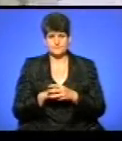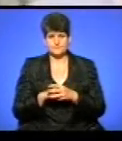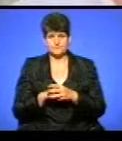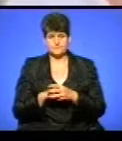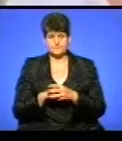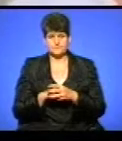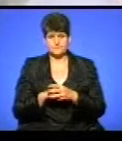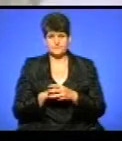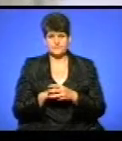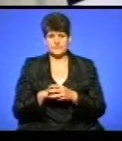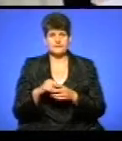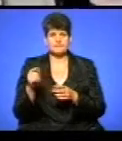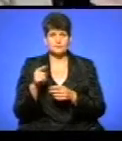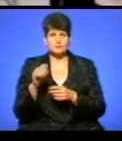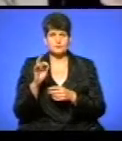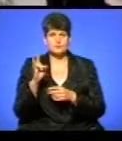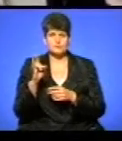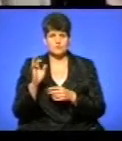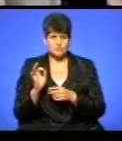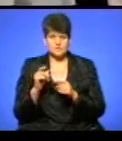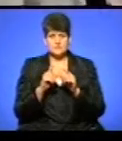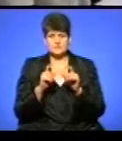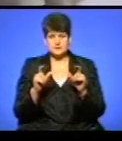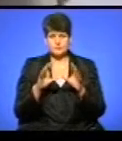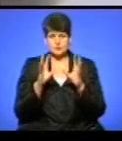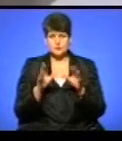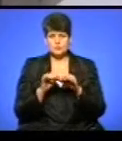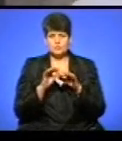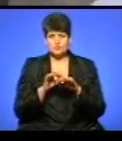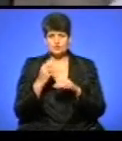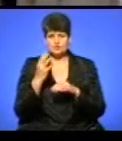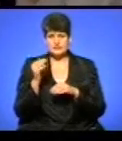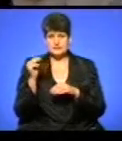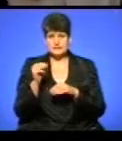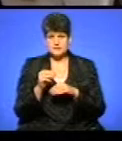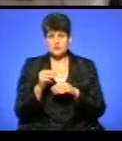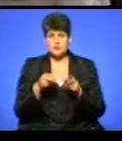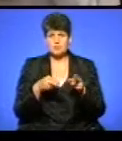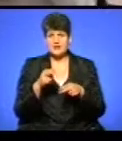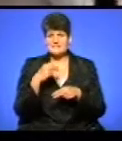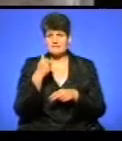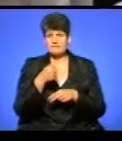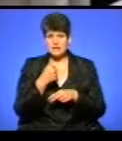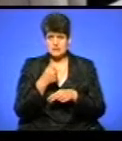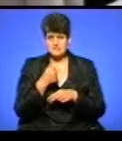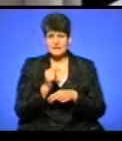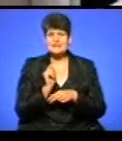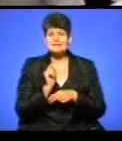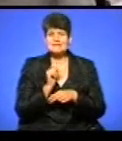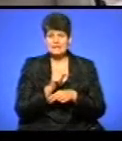В Тернопільському обласному онкологічному диспансері в цьому проводиться близько 4 тисяч операцій в рік. З них